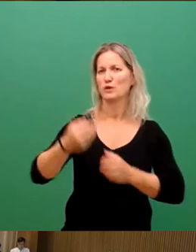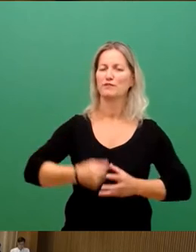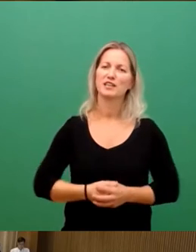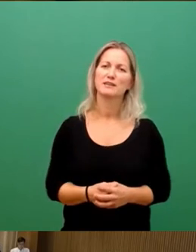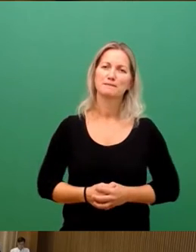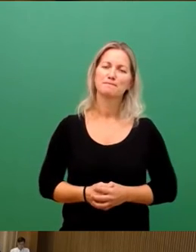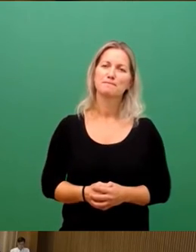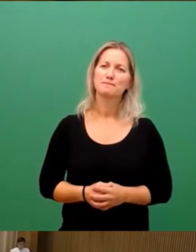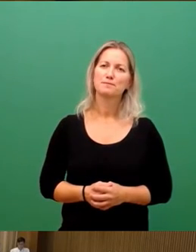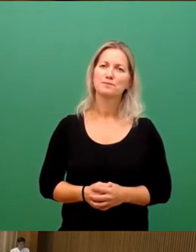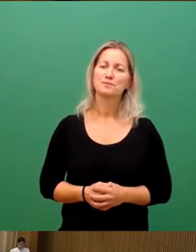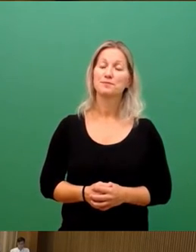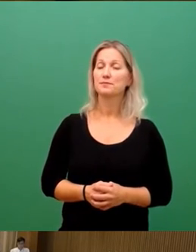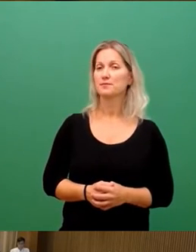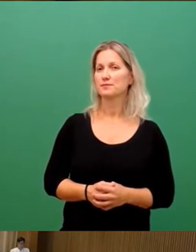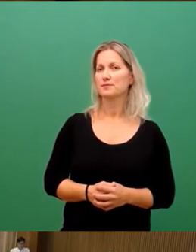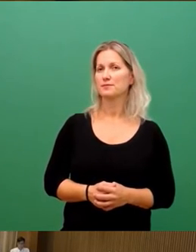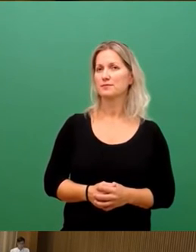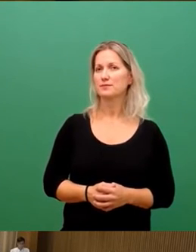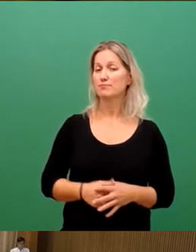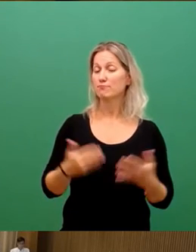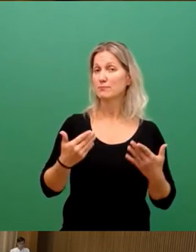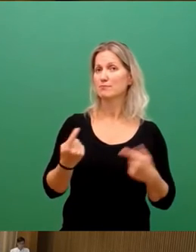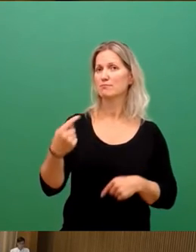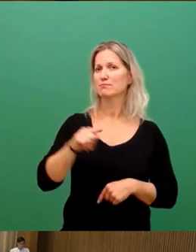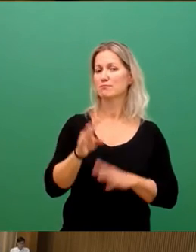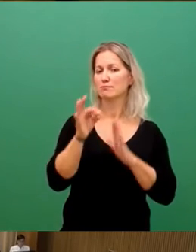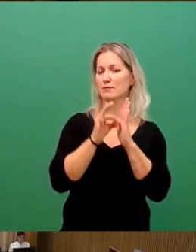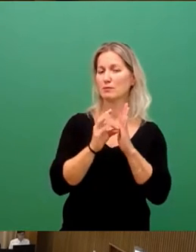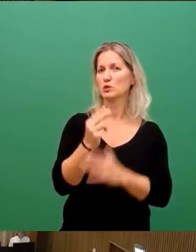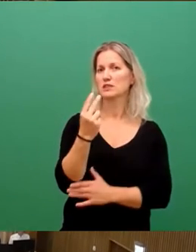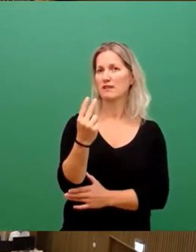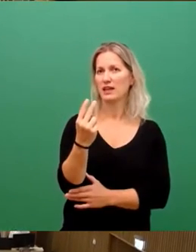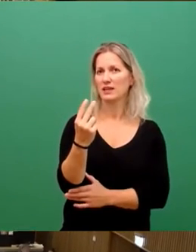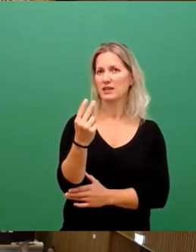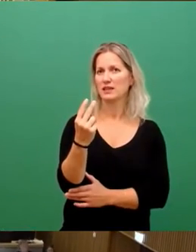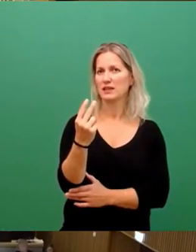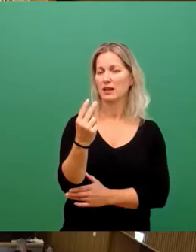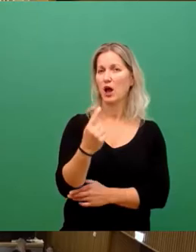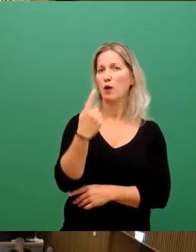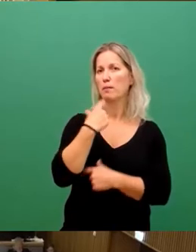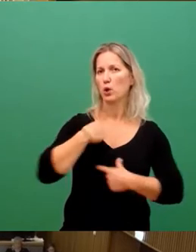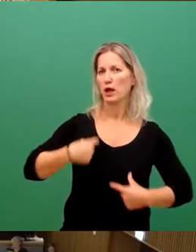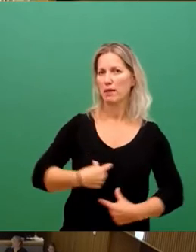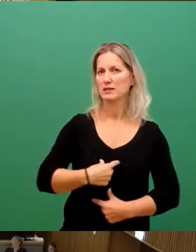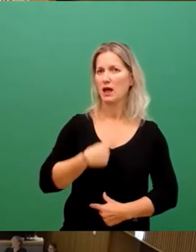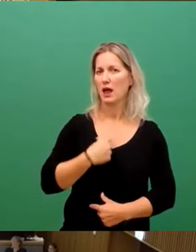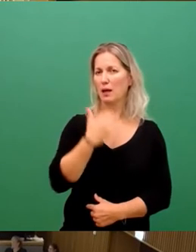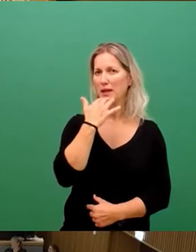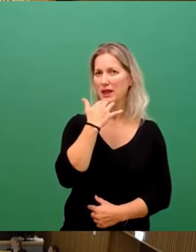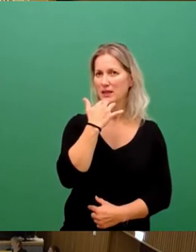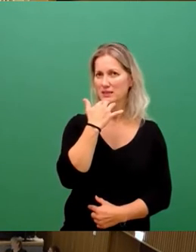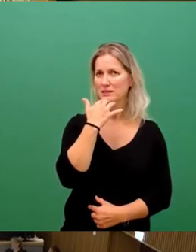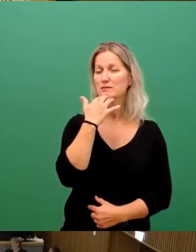Ich darf damit den Tagesordnungspunkt 2 aufrufen, Bericht des Oberbürgermeisters und ich hatte es ja gesagt,